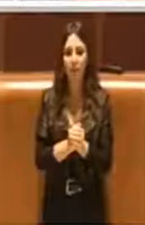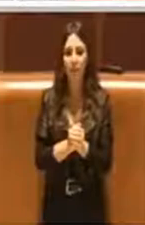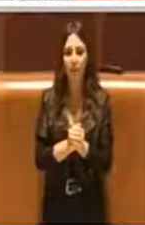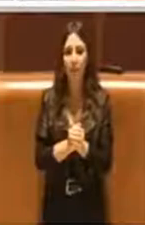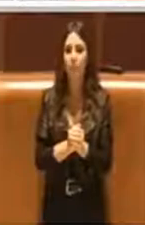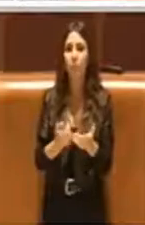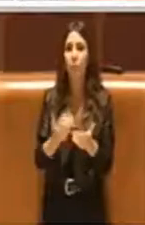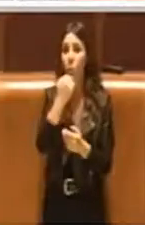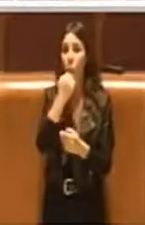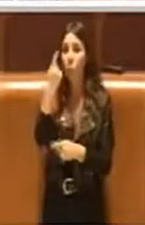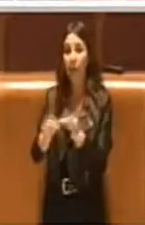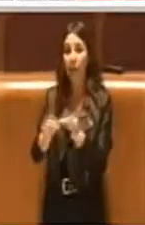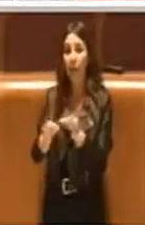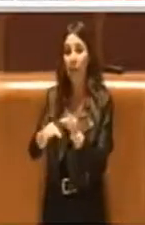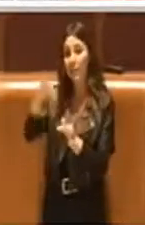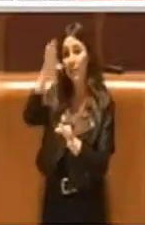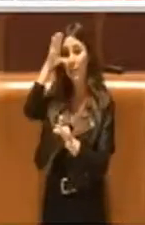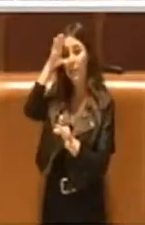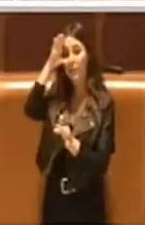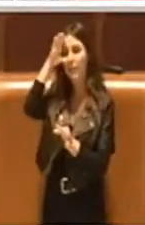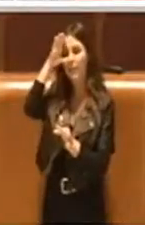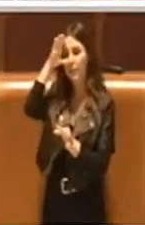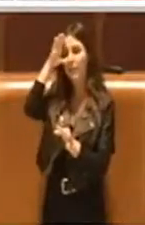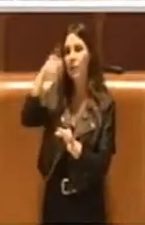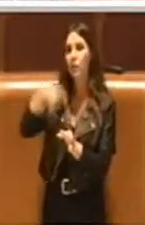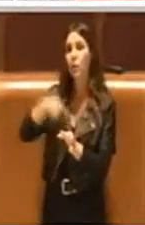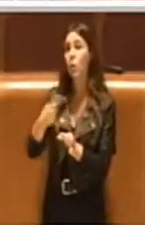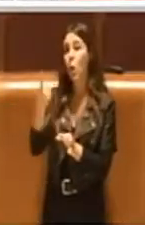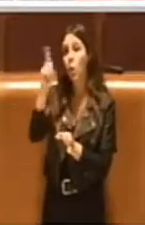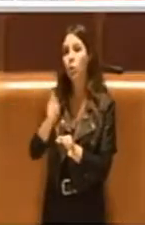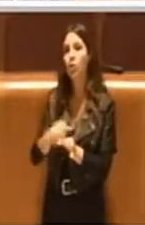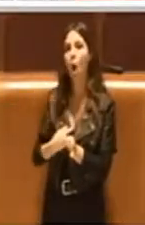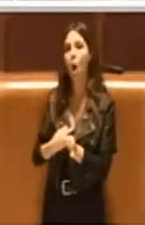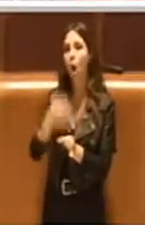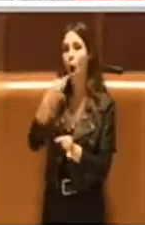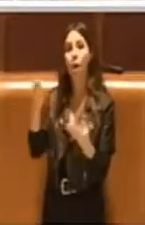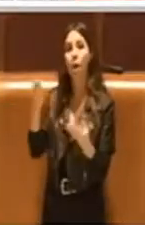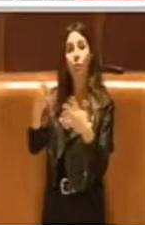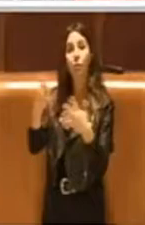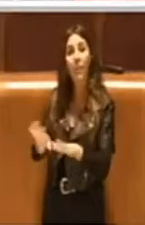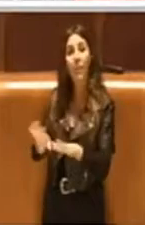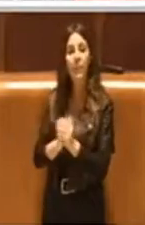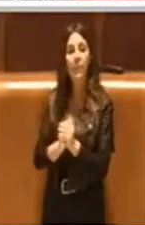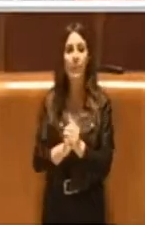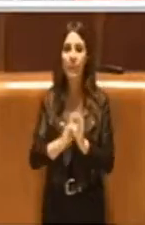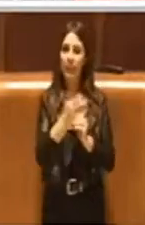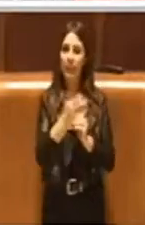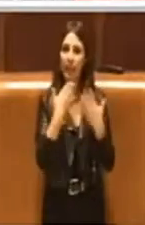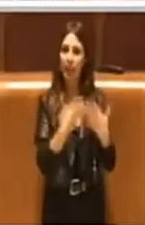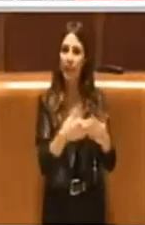Per un attimo non l'ho sentita Consigliere Sturni, non so se ha concluso il suo intervento. Sì, grazie Presidente. Grazie.